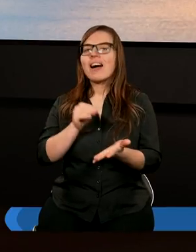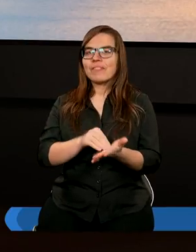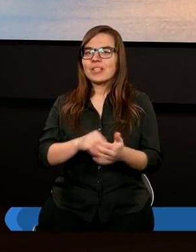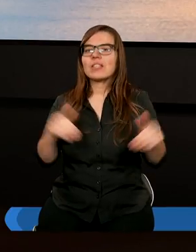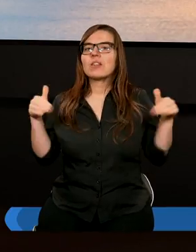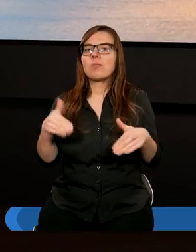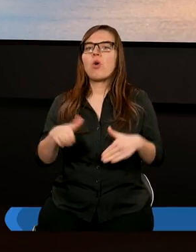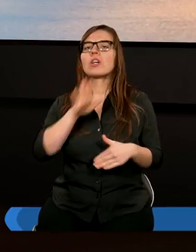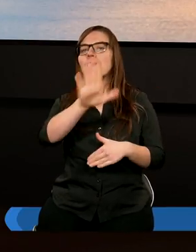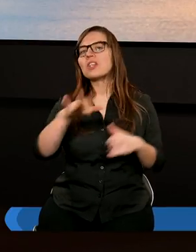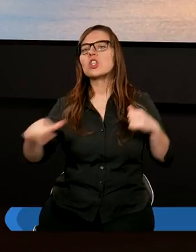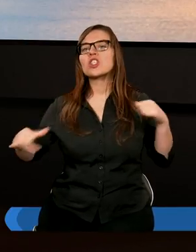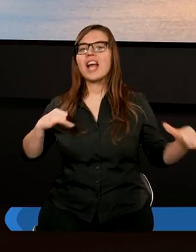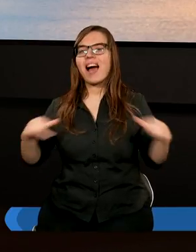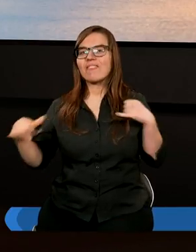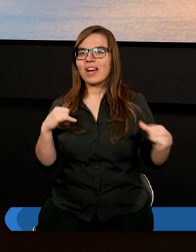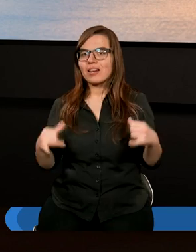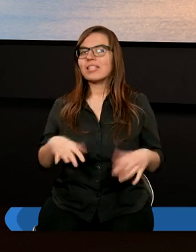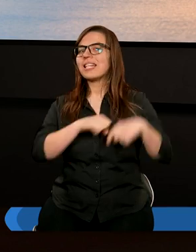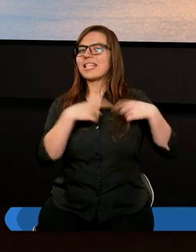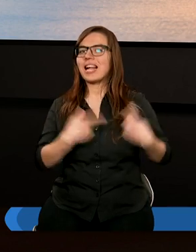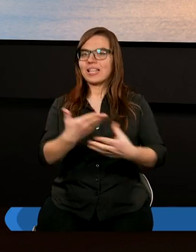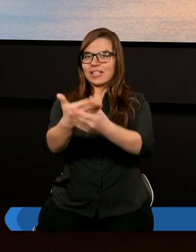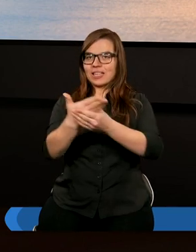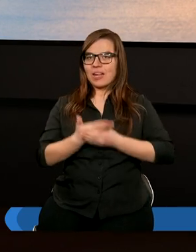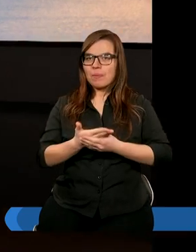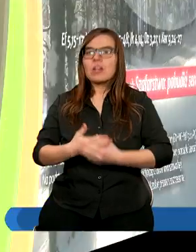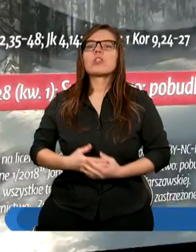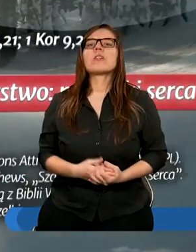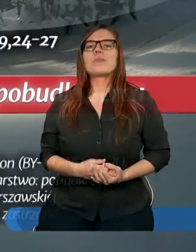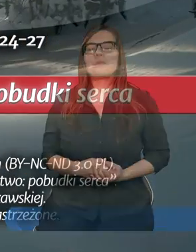mieć szafarz? Serdecznie zapraszam.